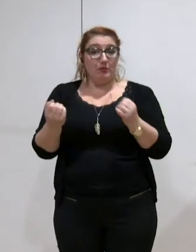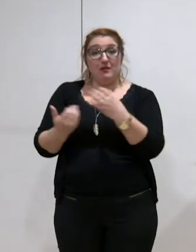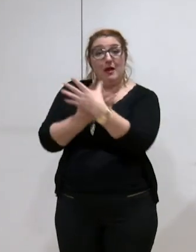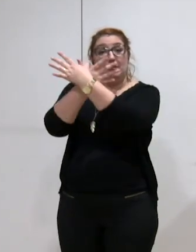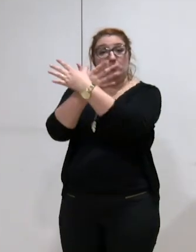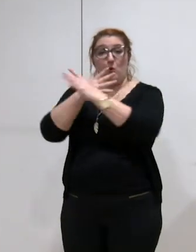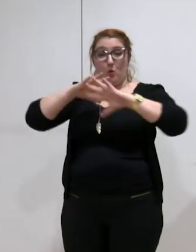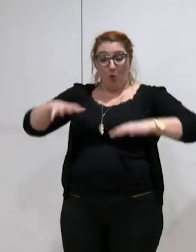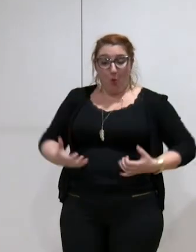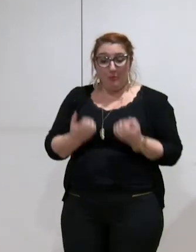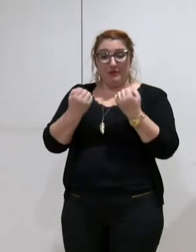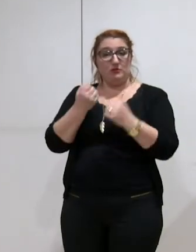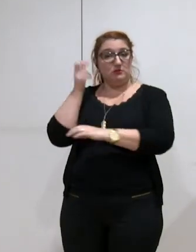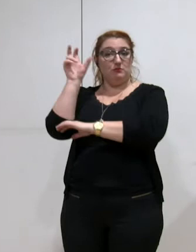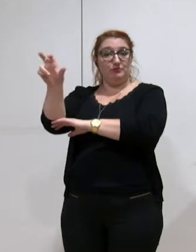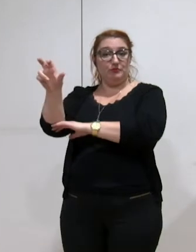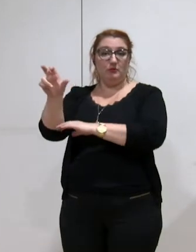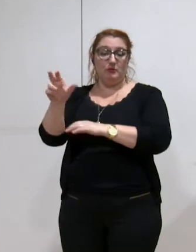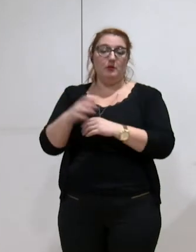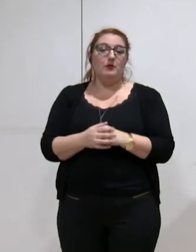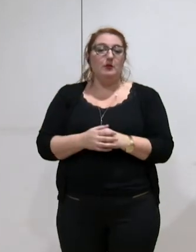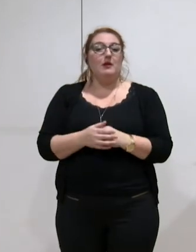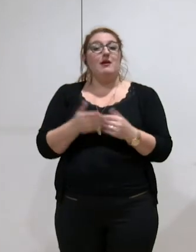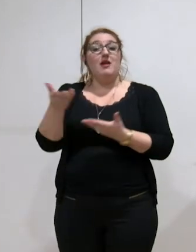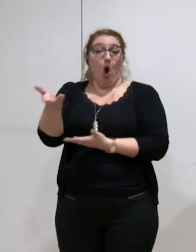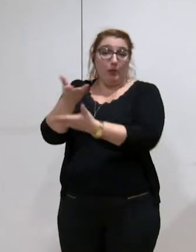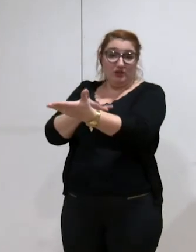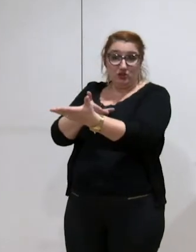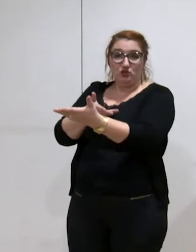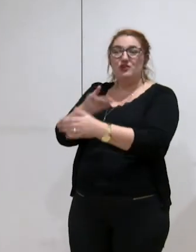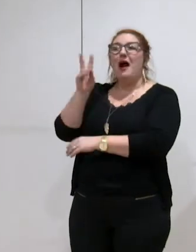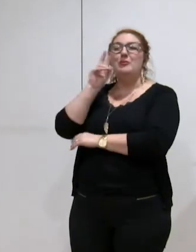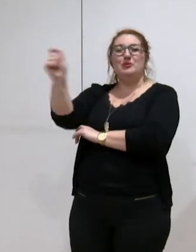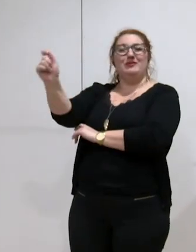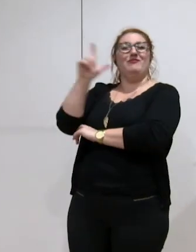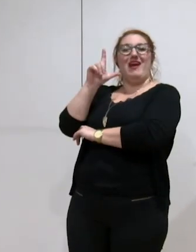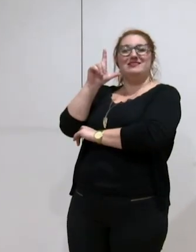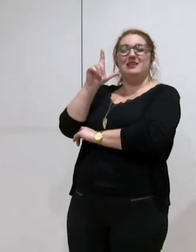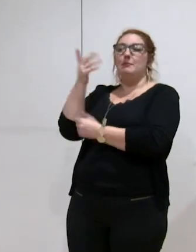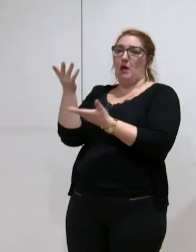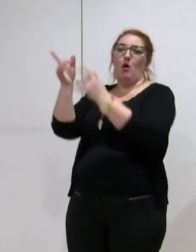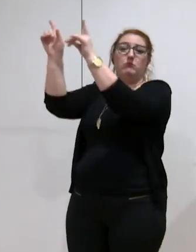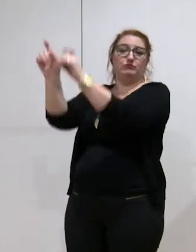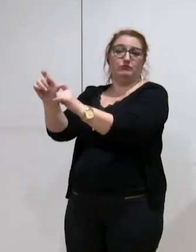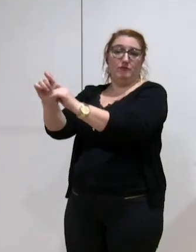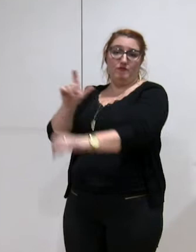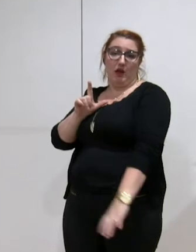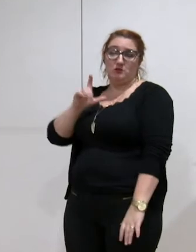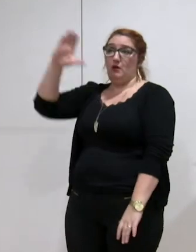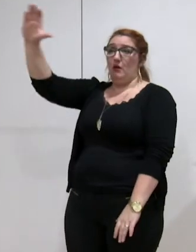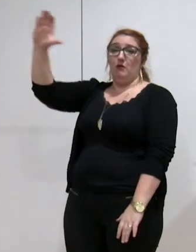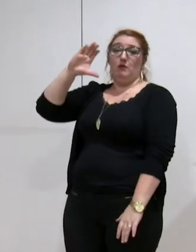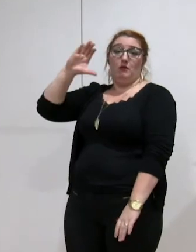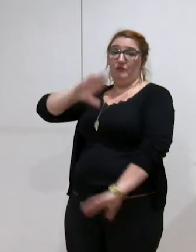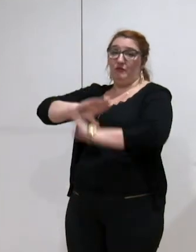transférons et, en échange, elle nous reverse moins d'argent qu'elle nous versait précédemment. Voilà. Alors, tout le problème